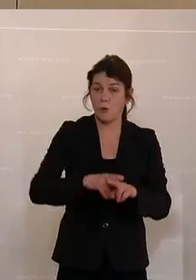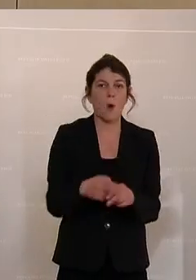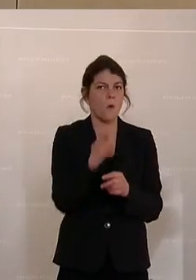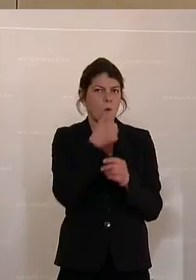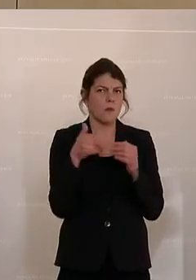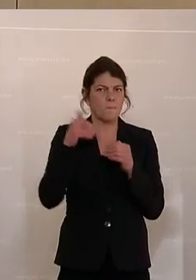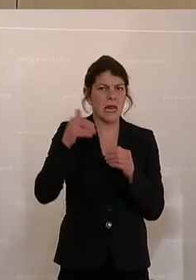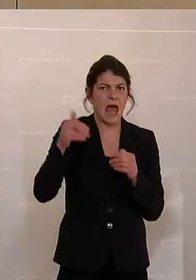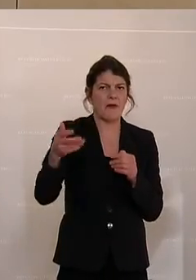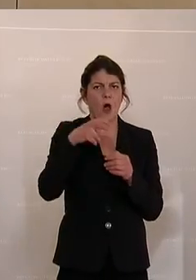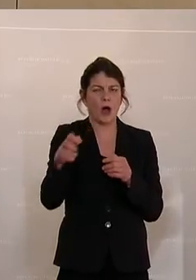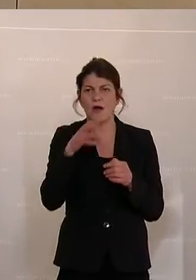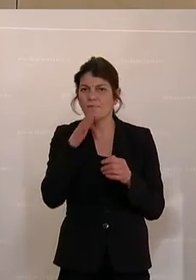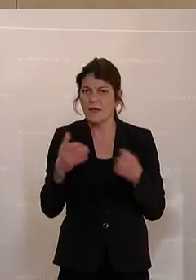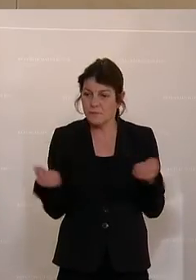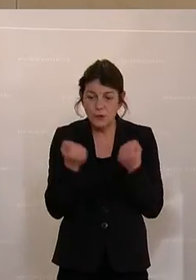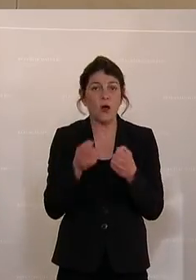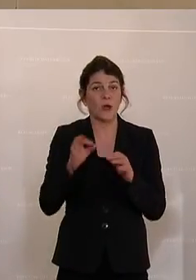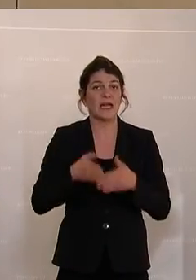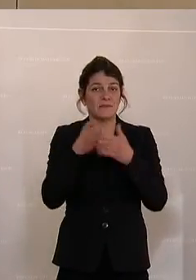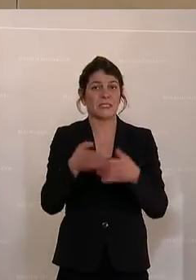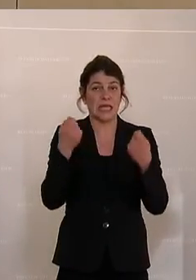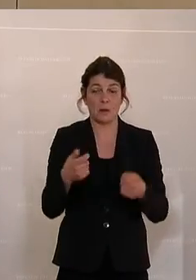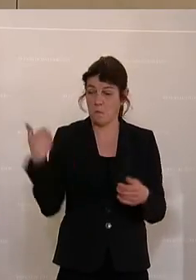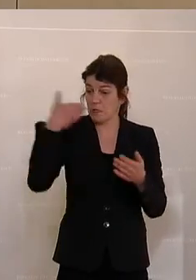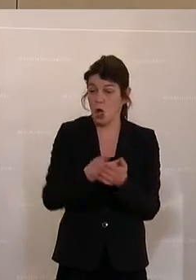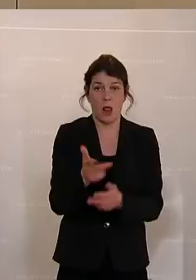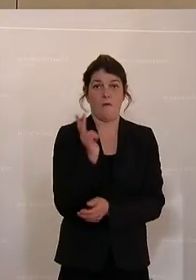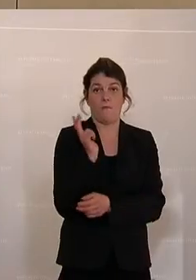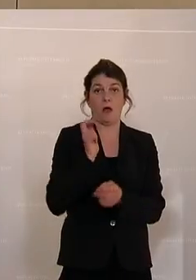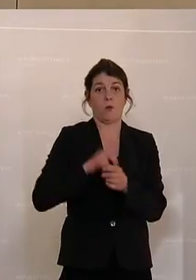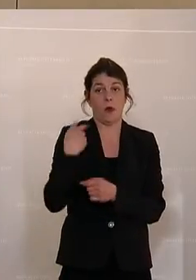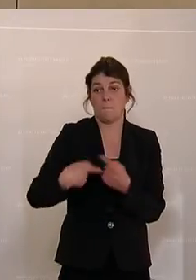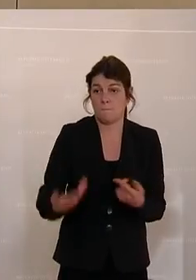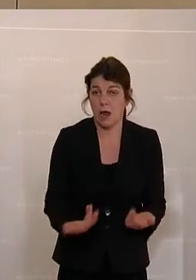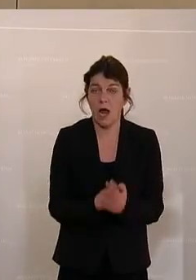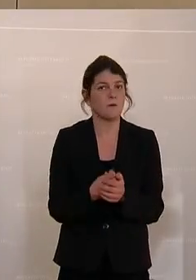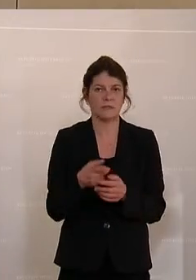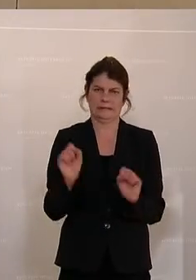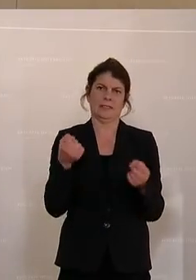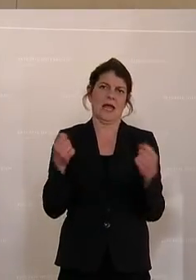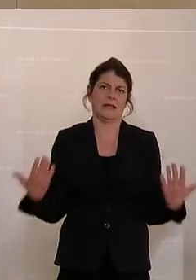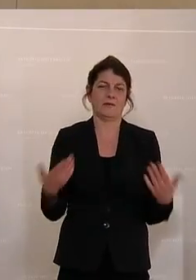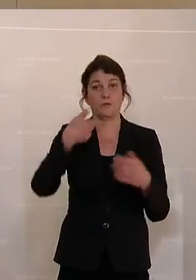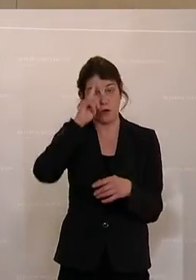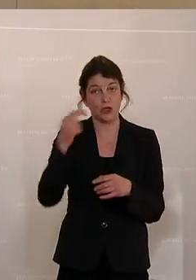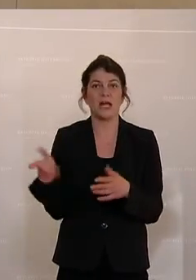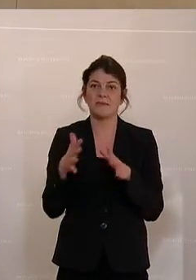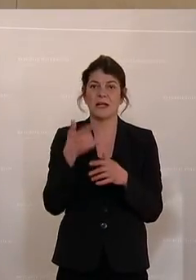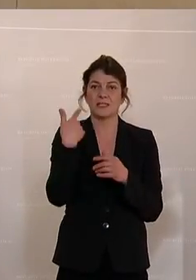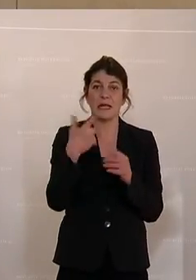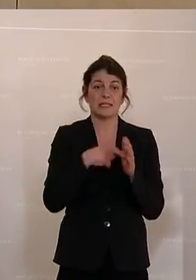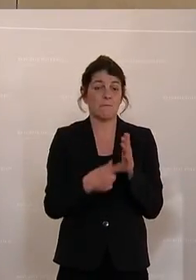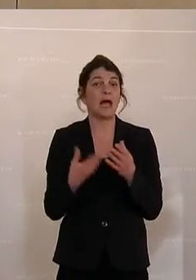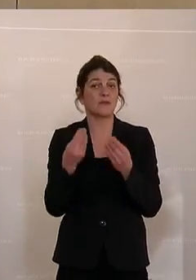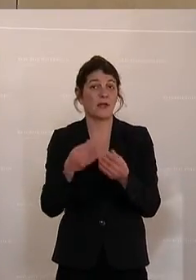Milliarden Euro wird aufgestellt an Hilfsgeldern. Bis heute warten die immer noch darauf. Und das kann nicht sein. Deutschland gibt circa 20 Mal